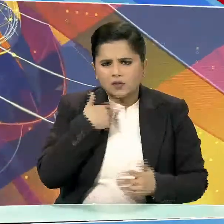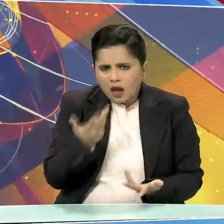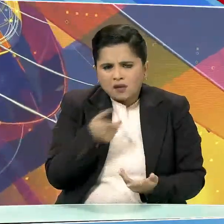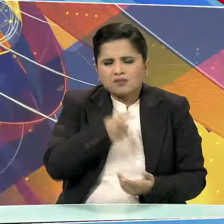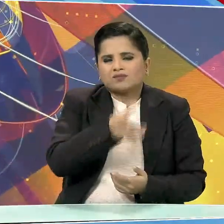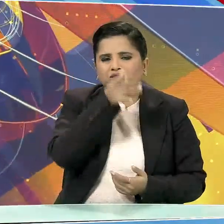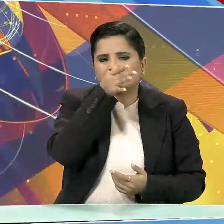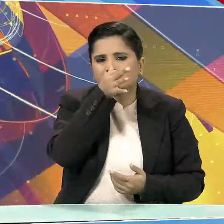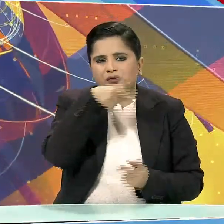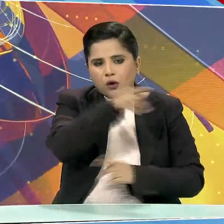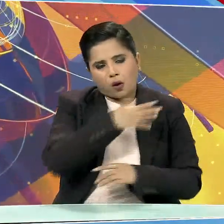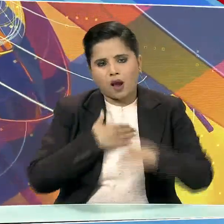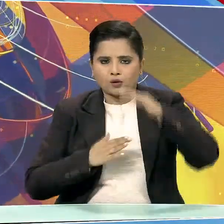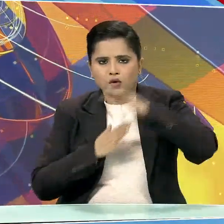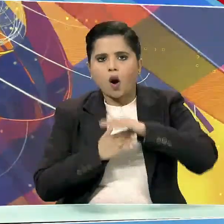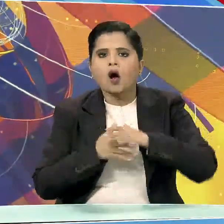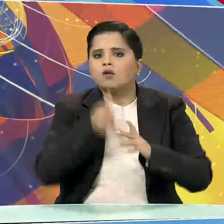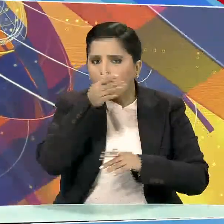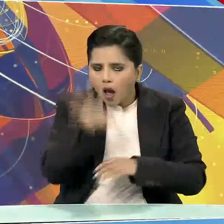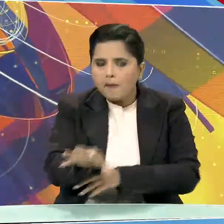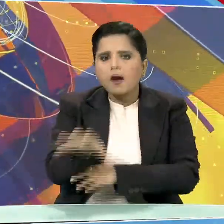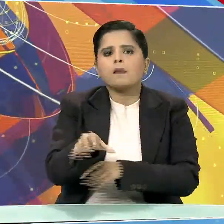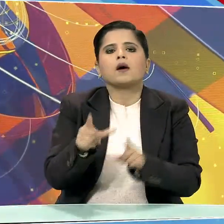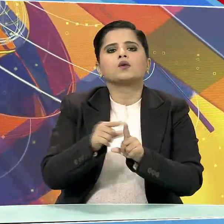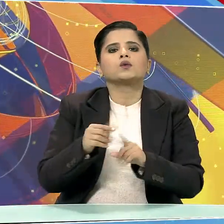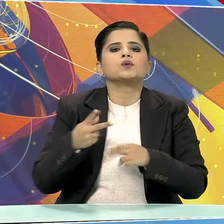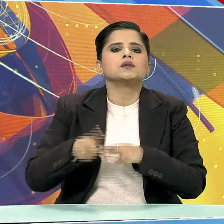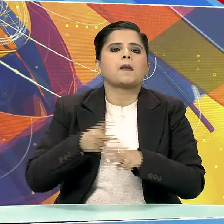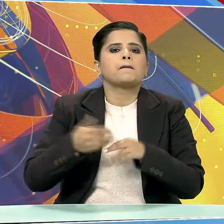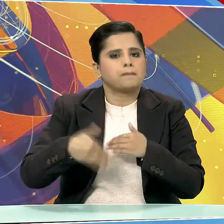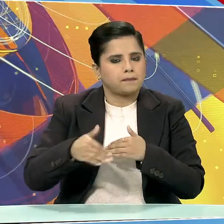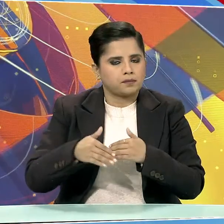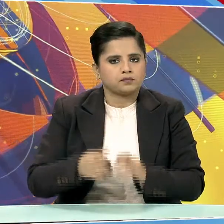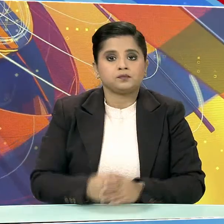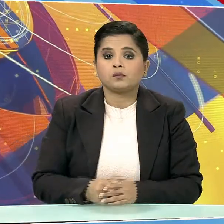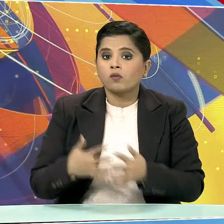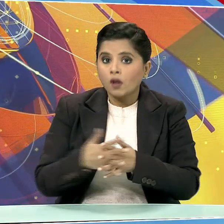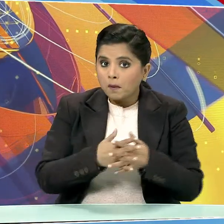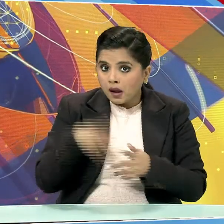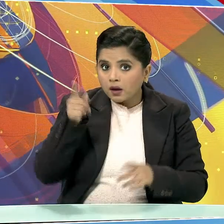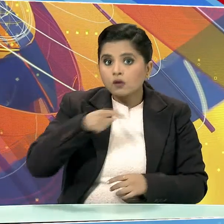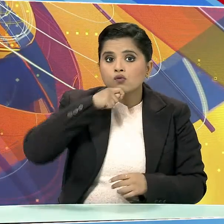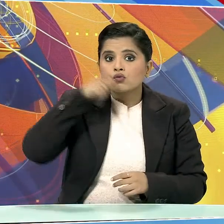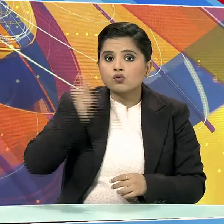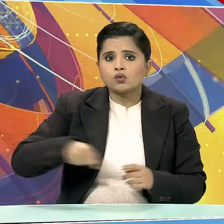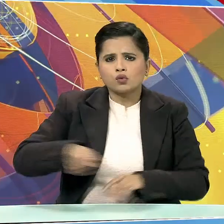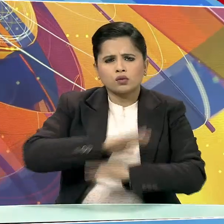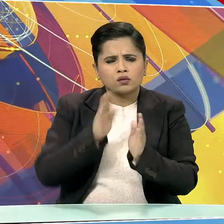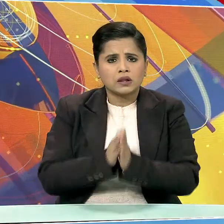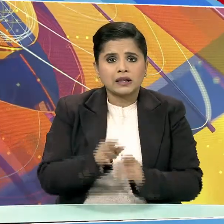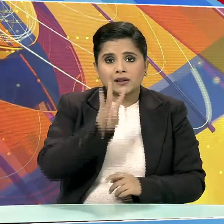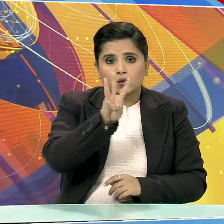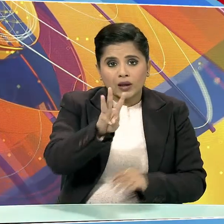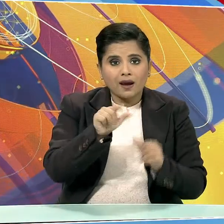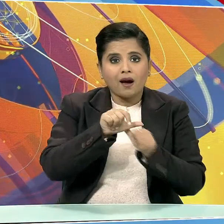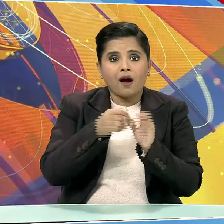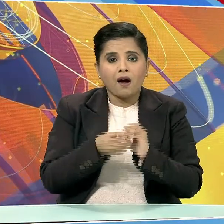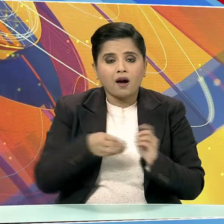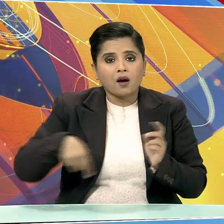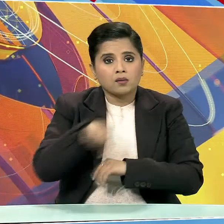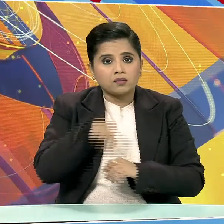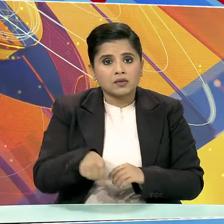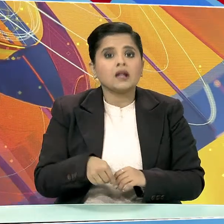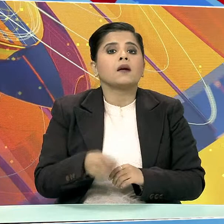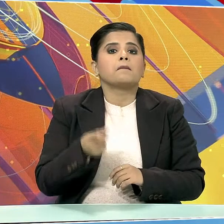है। अमेरिका ने यूकरेन को लगभग तीन अरब डॉनर की सैन